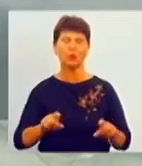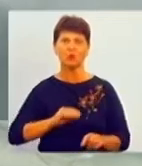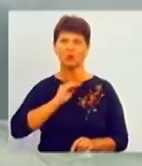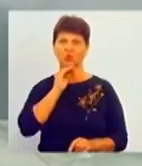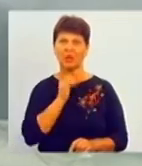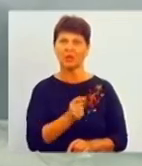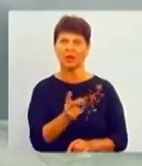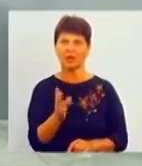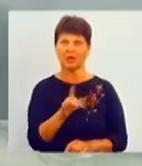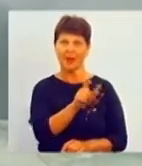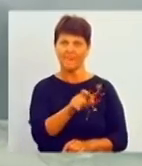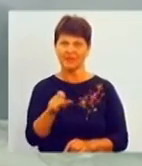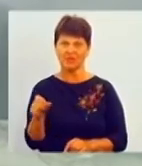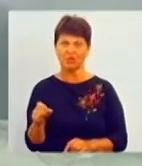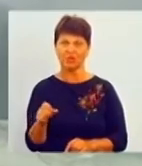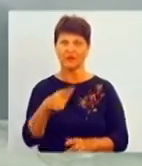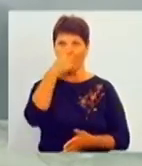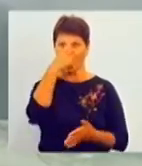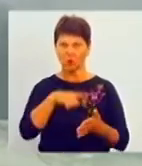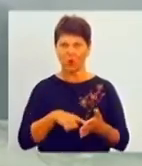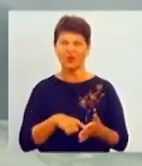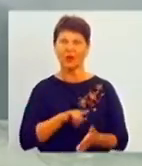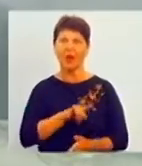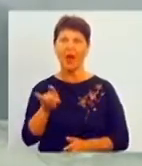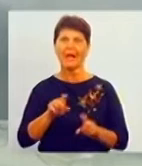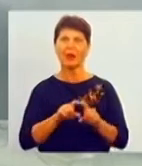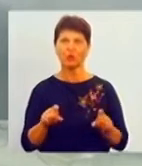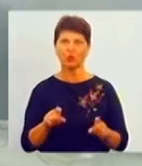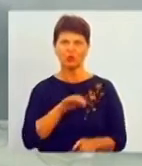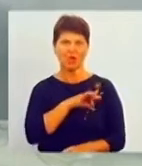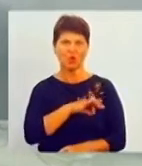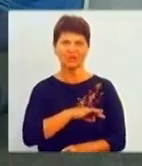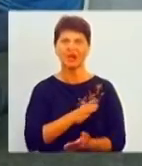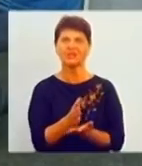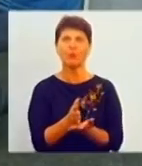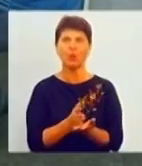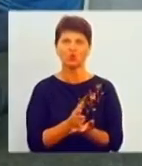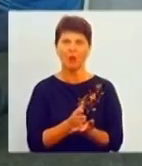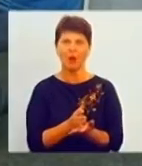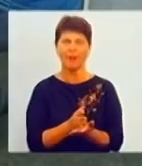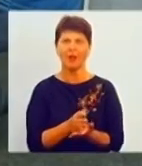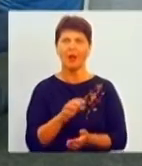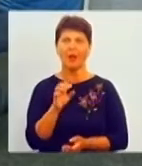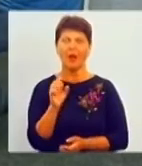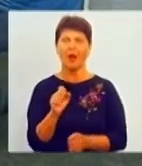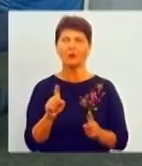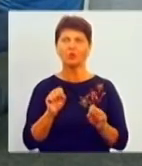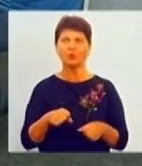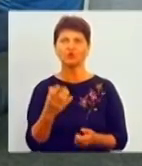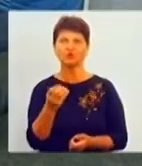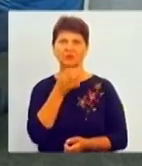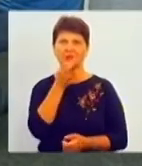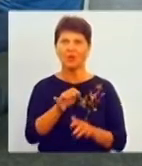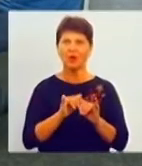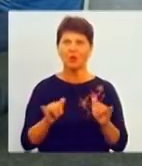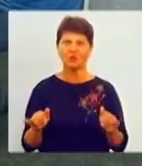кількість пасажирів, які довірили аеропорту і скористалися його послугами. Що Ви можете ще сказати про розвиток